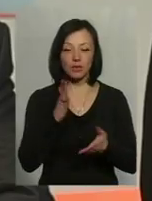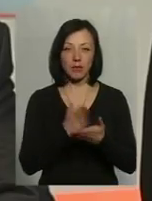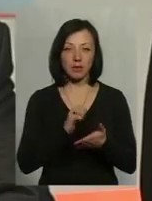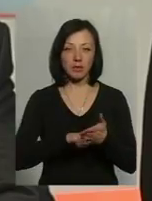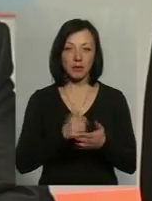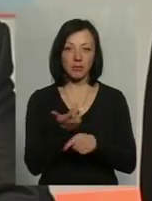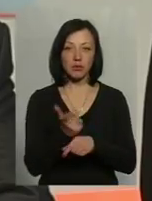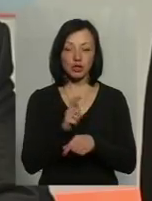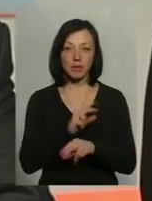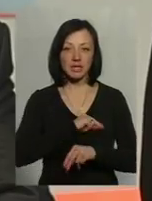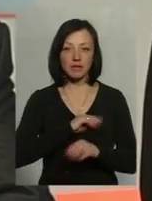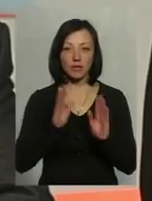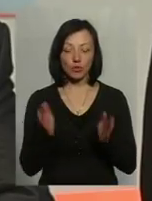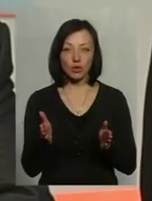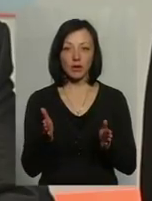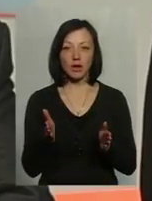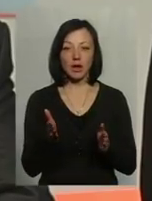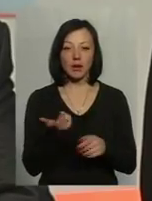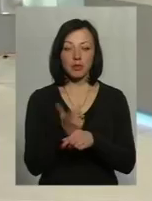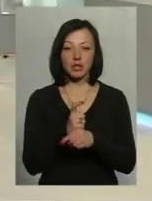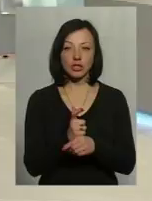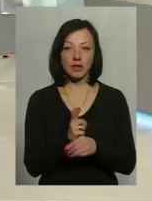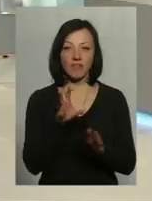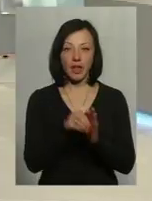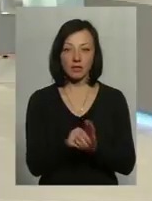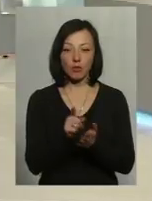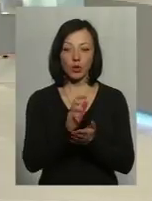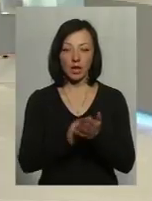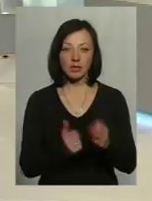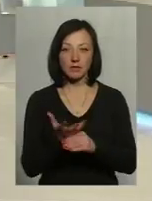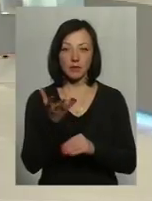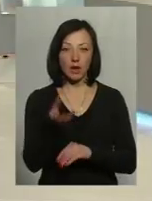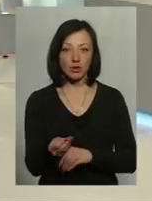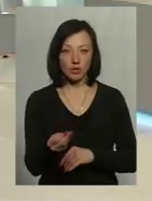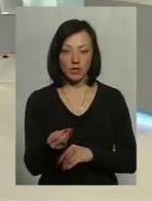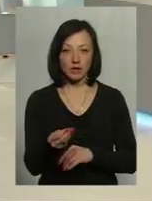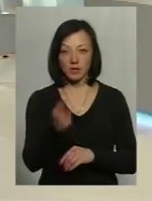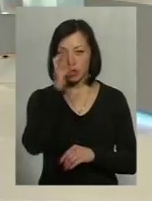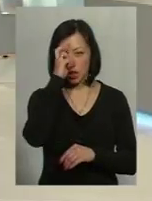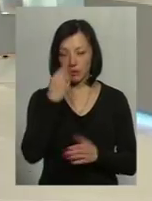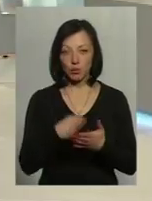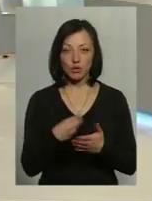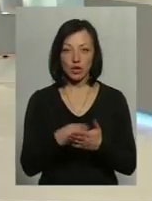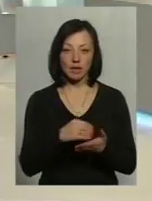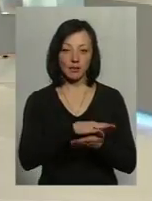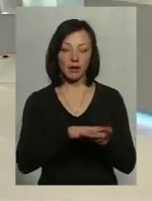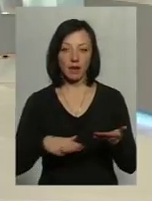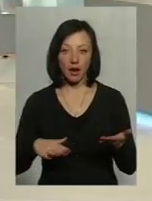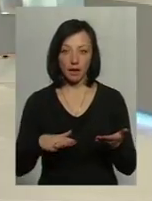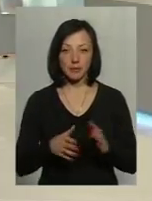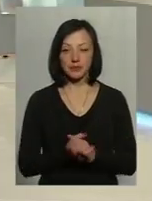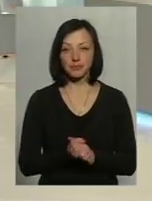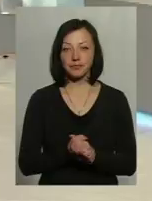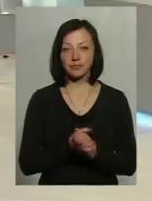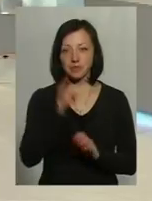більше працівників буде працювати, більше внесків буде і податків сплачуватися в державний бюджет, і так далі. Тобто,